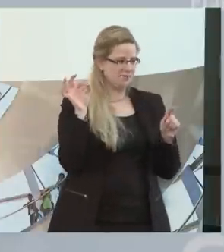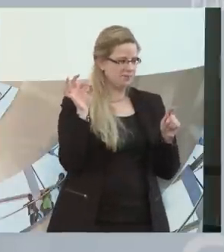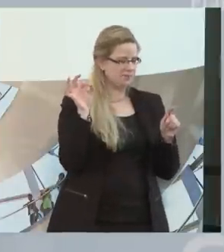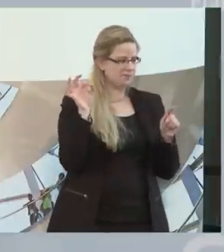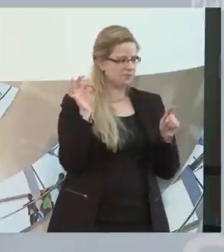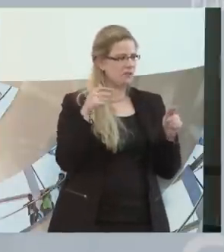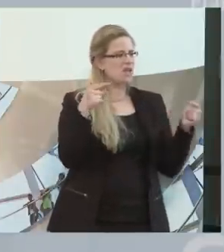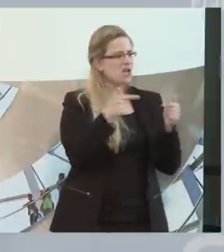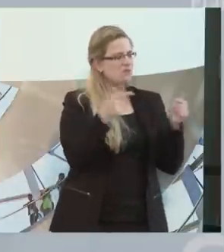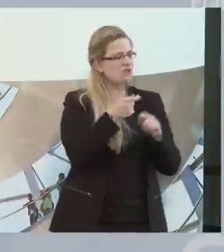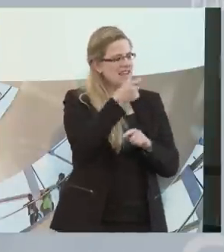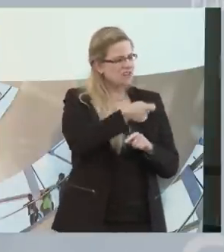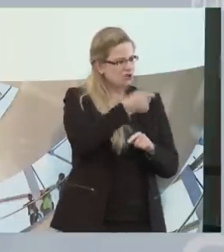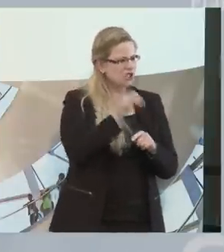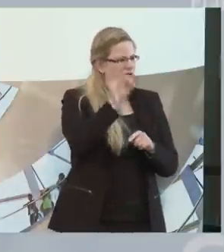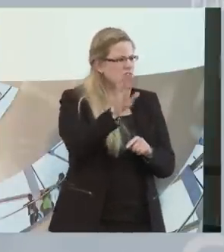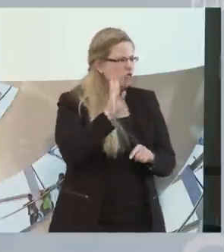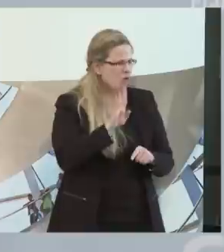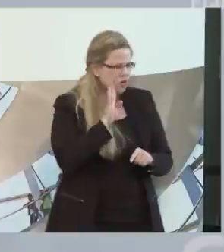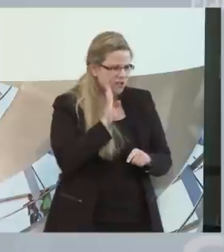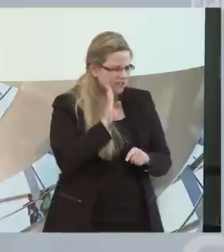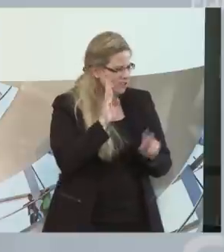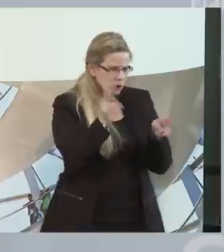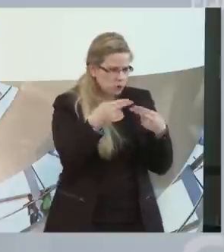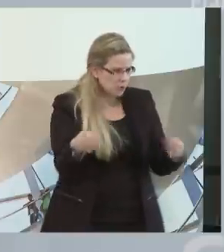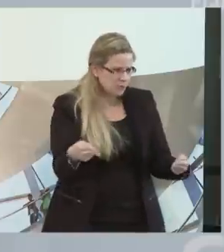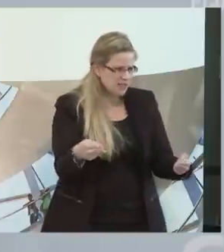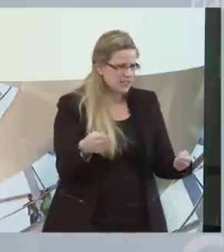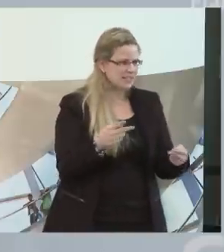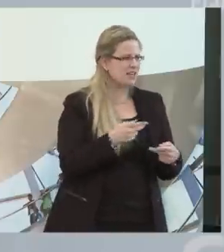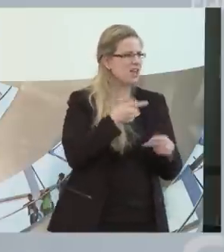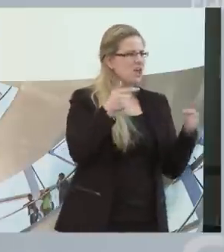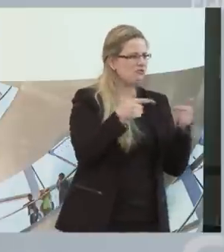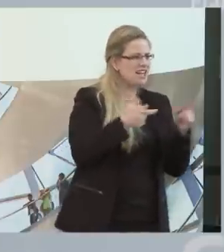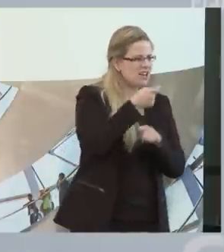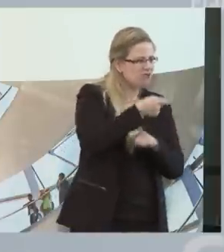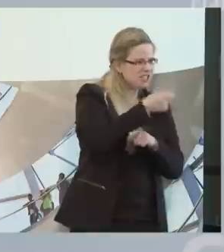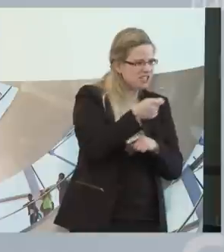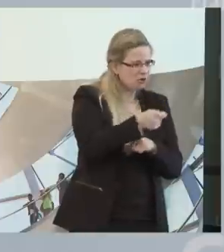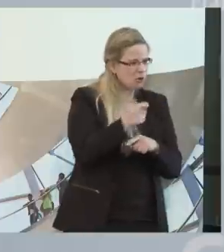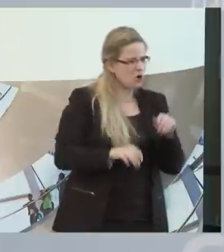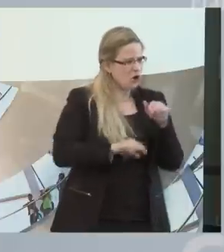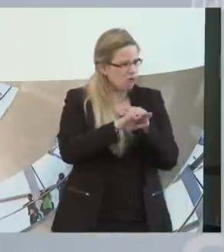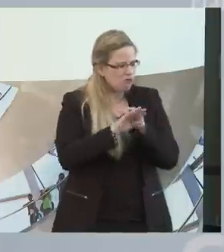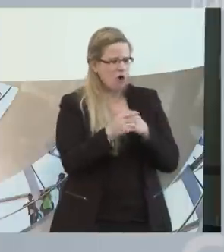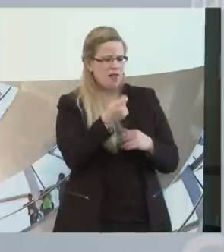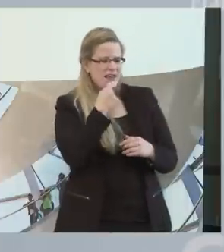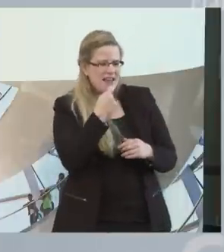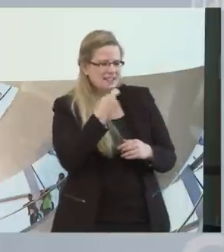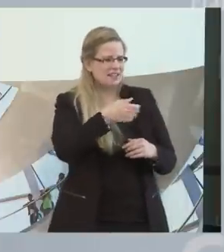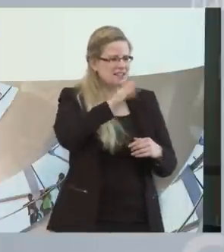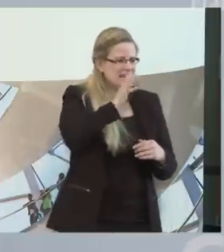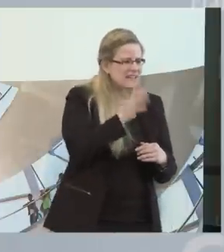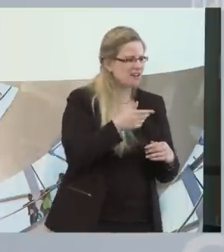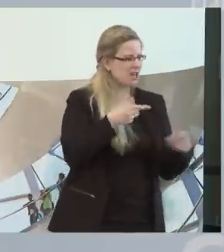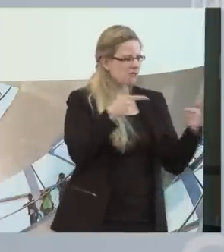Pflegeversicherung finanziert nicht Wohnung, Pflegeversicherung finanziert nicht Essen und Trinken, Pflegeversicherung finanziert nicht Teilhabe am